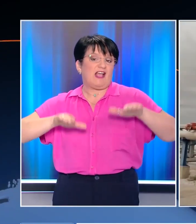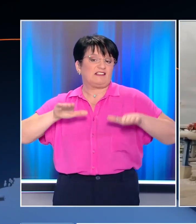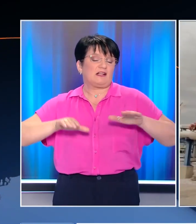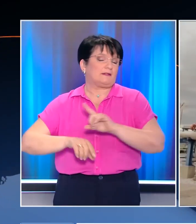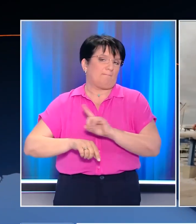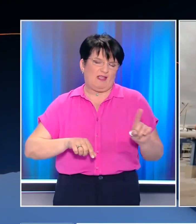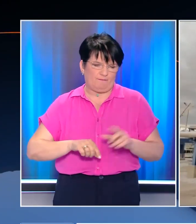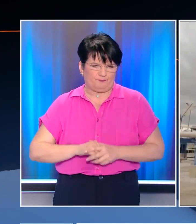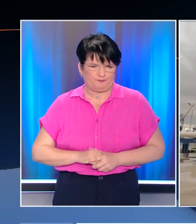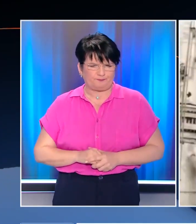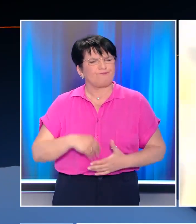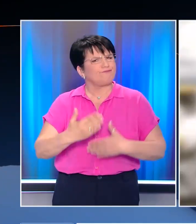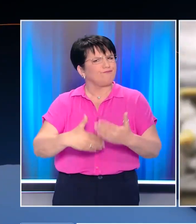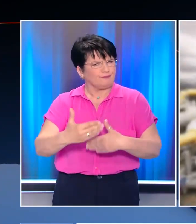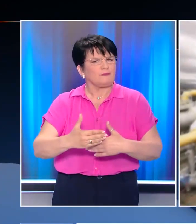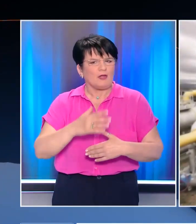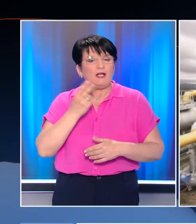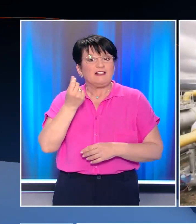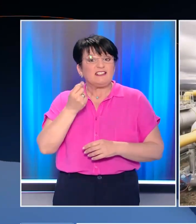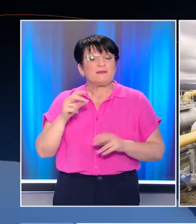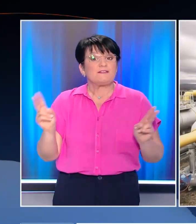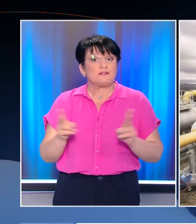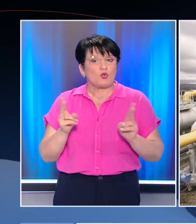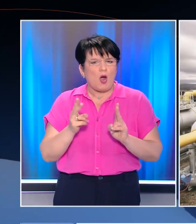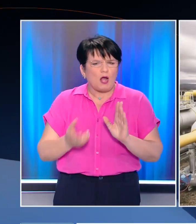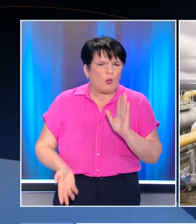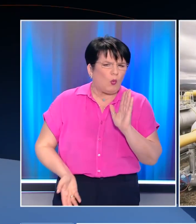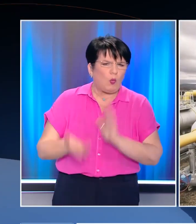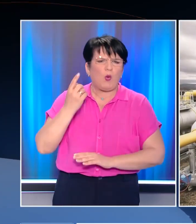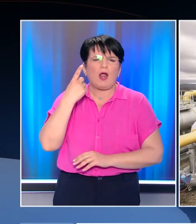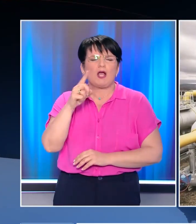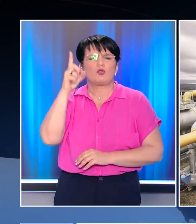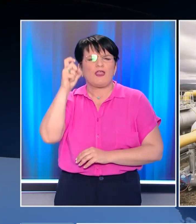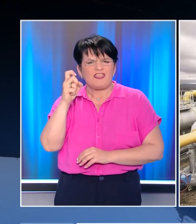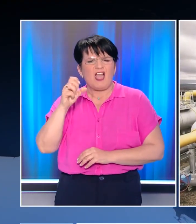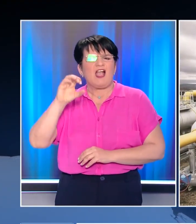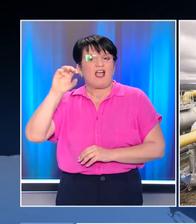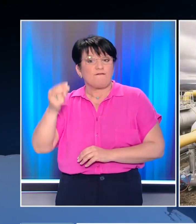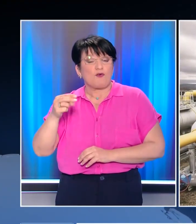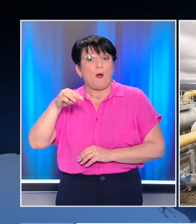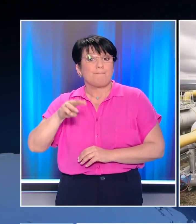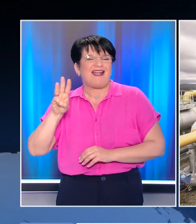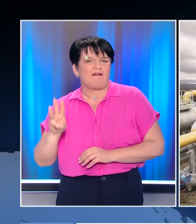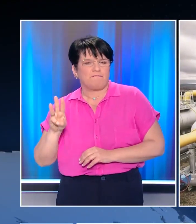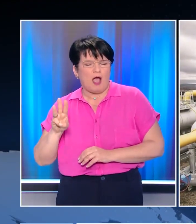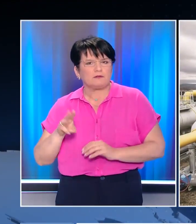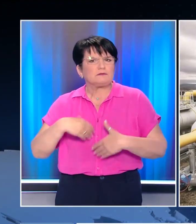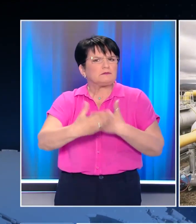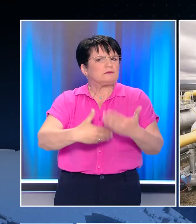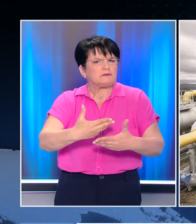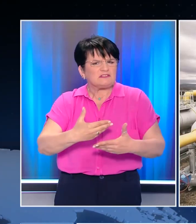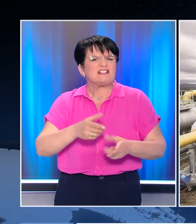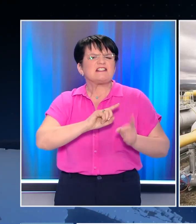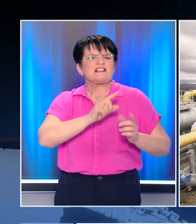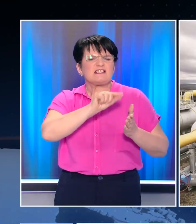Οι τελευταίες εξελίξεις έχουν εκδοξεύσει τις τιμές φυσικού αερίου πάνω από τα 110 ευρώ τη ΜΒΤΟΡΑ. Στο άνοιγμα της αγοράς, η τιμή για τα